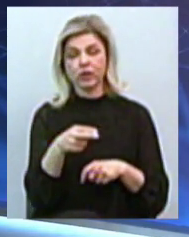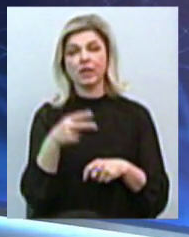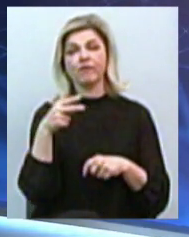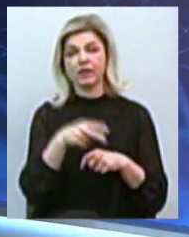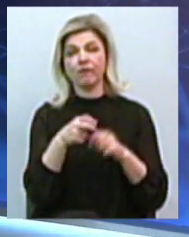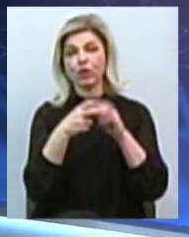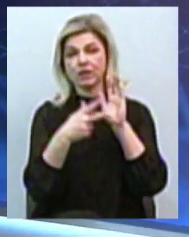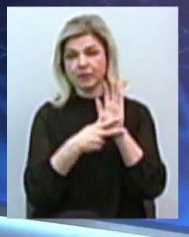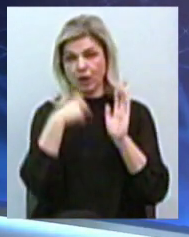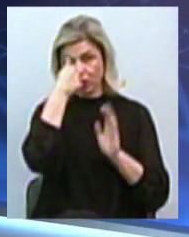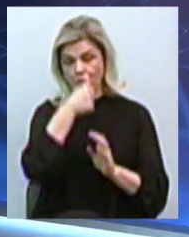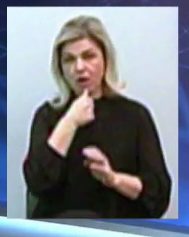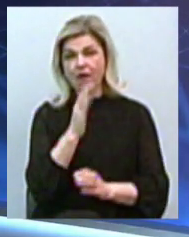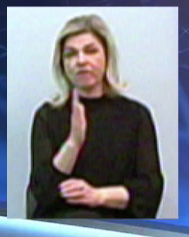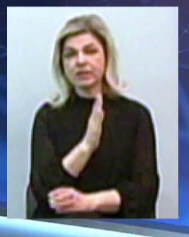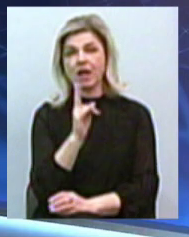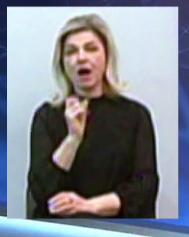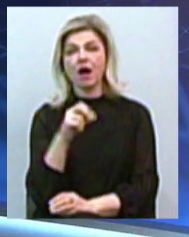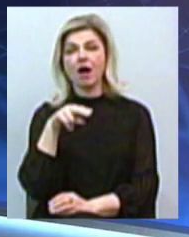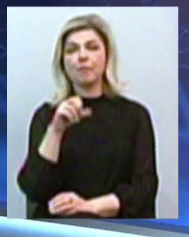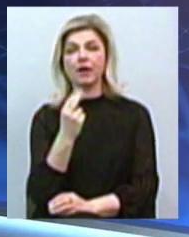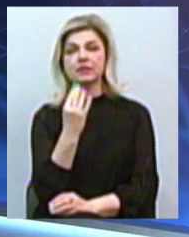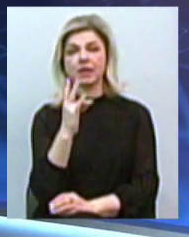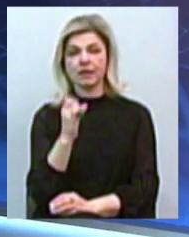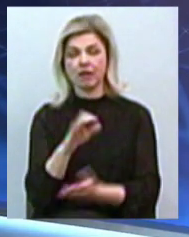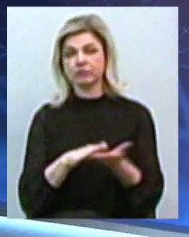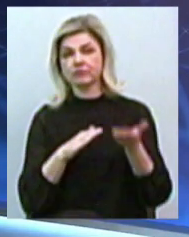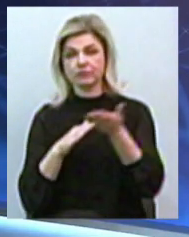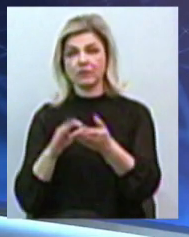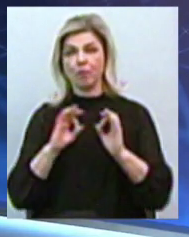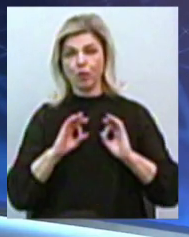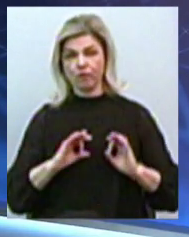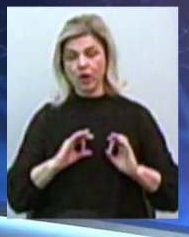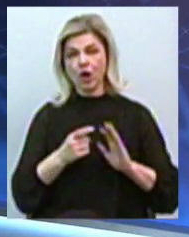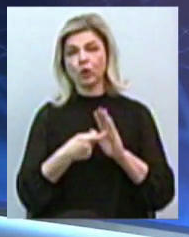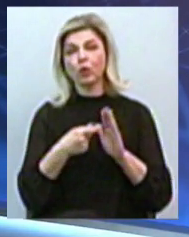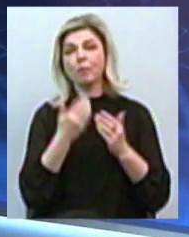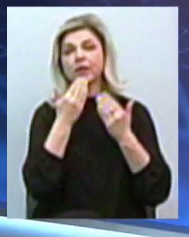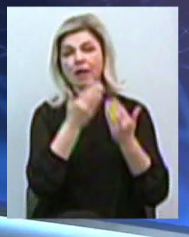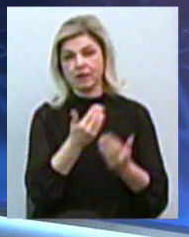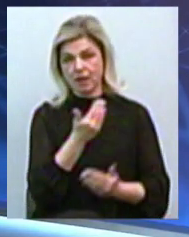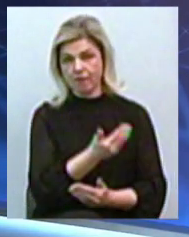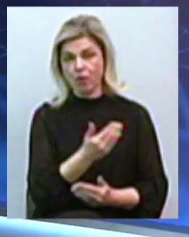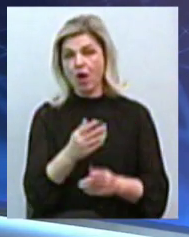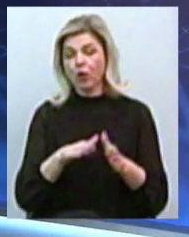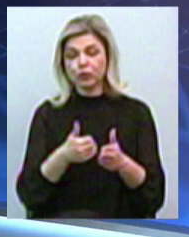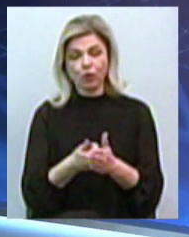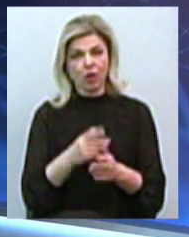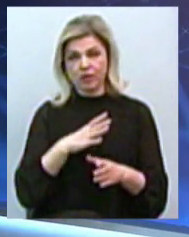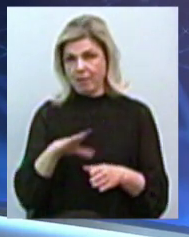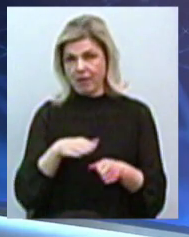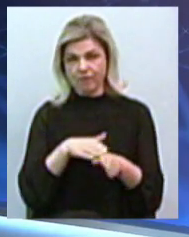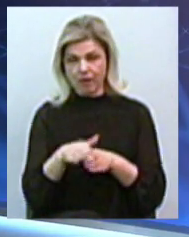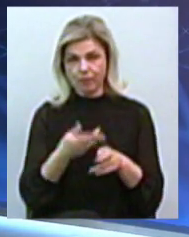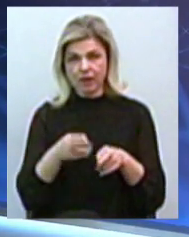звернувся з письмовою заявою до Офісу Генерального прокурора з проханням допитати його. Цього досі не було зроблено після оголошення 14 січня